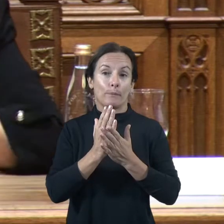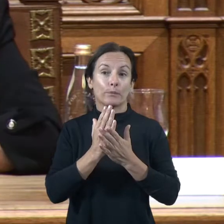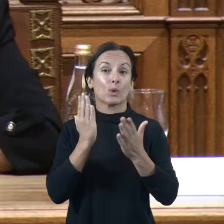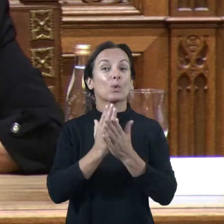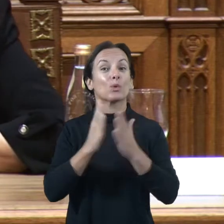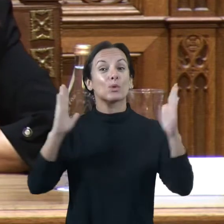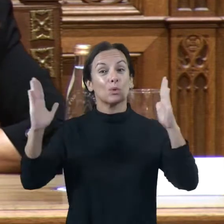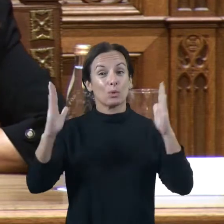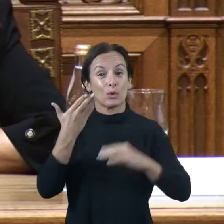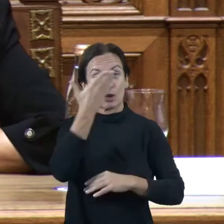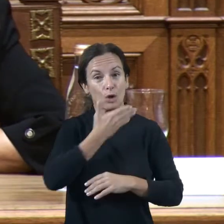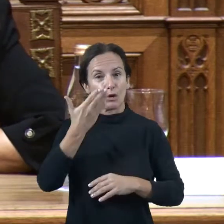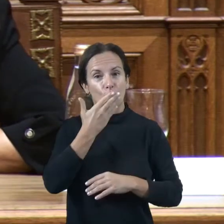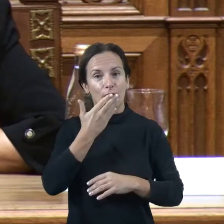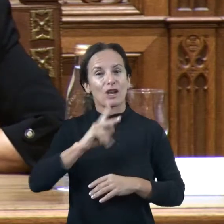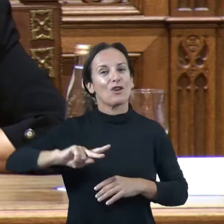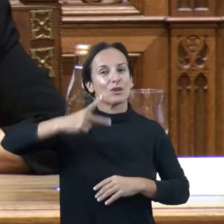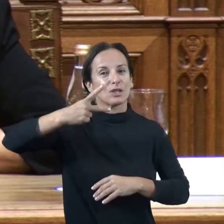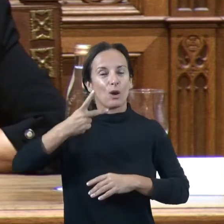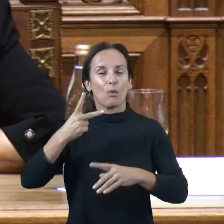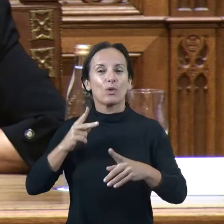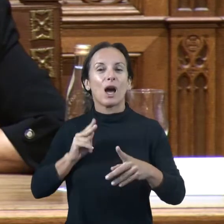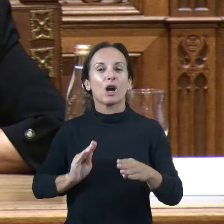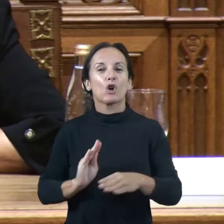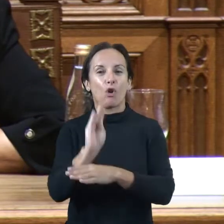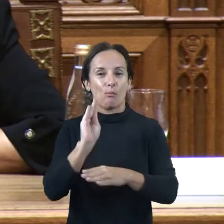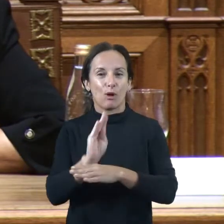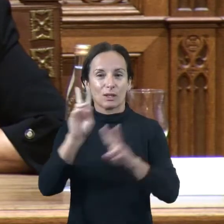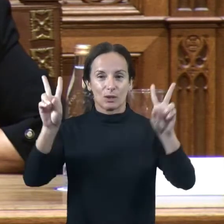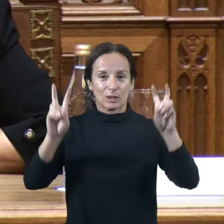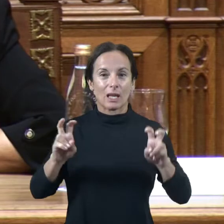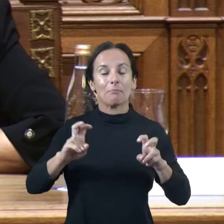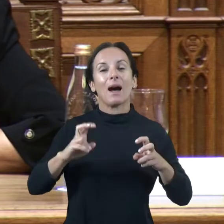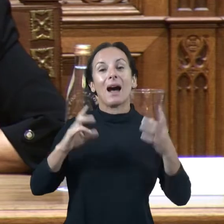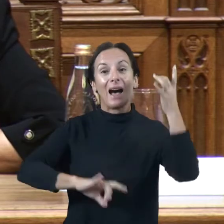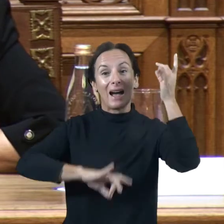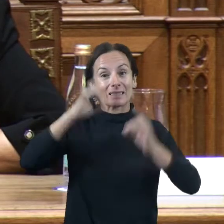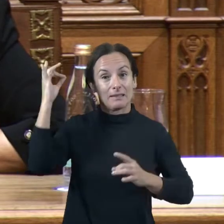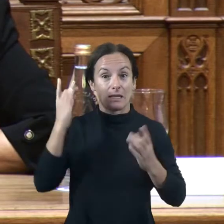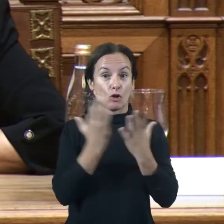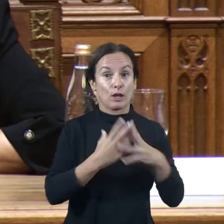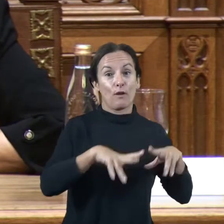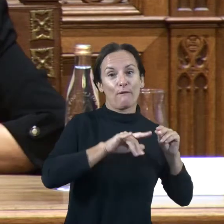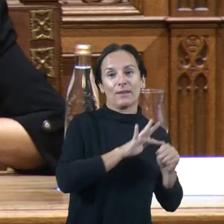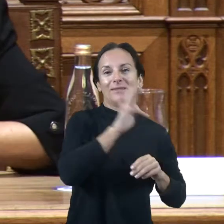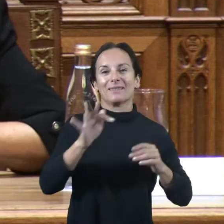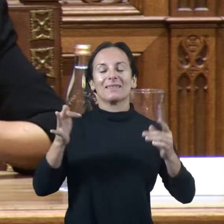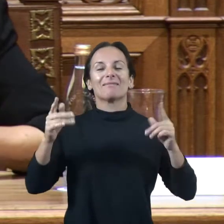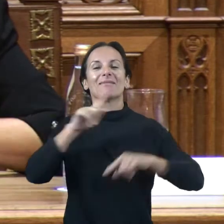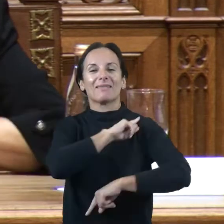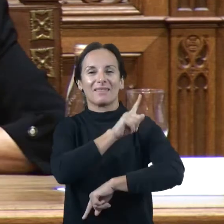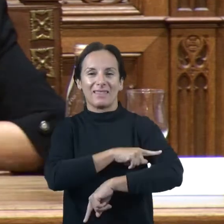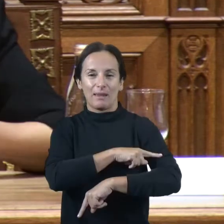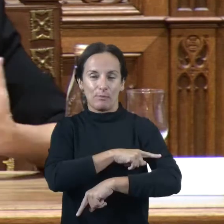escolar, trobarem una nova convocatòria de tirats extraescolars que creiem que és important perquè pugui arribar a més gent i que, evidentment,